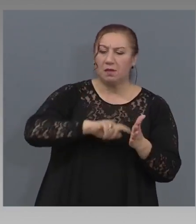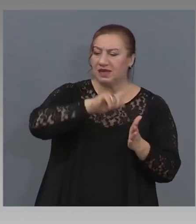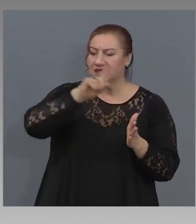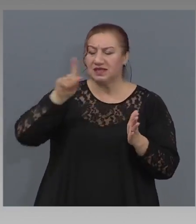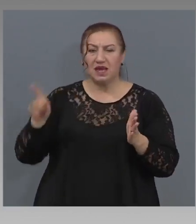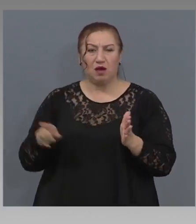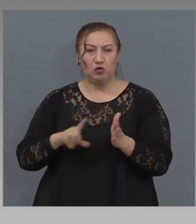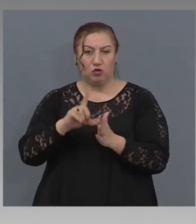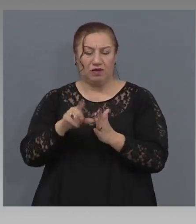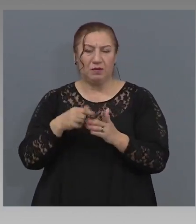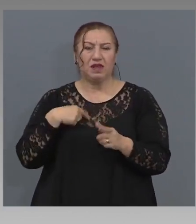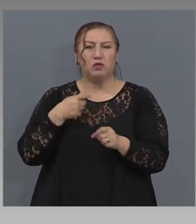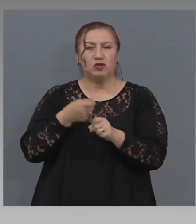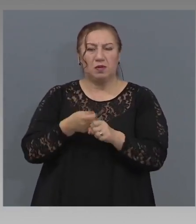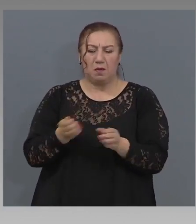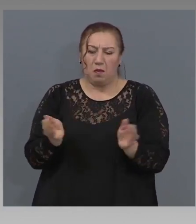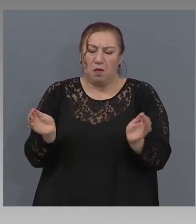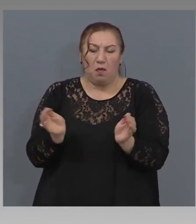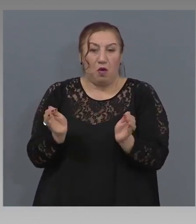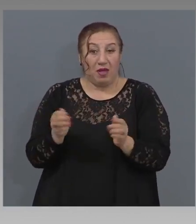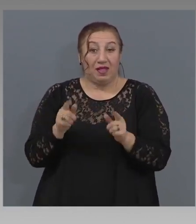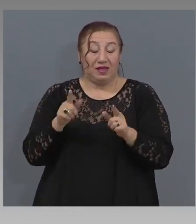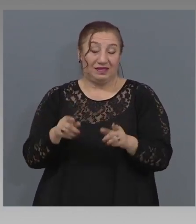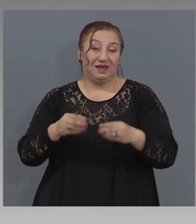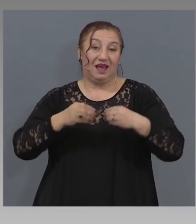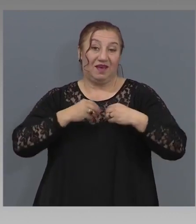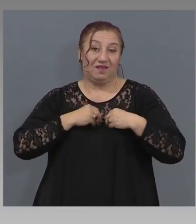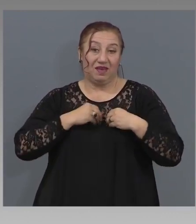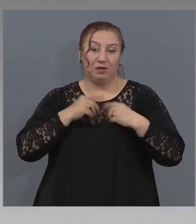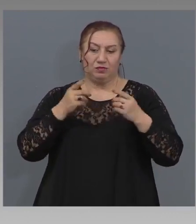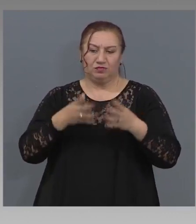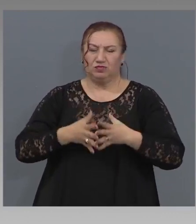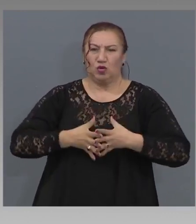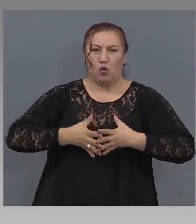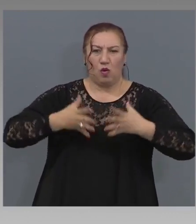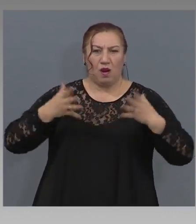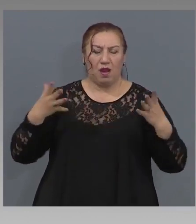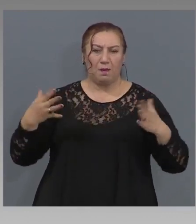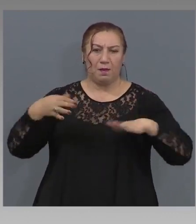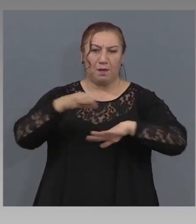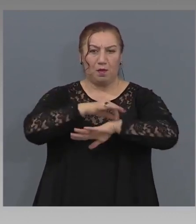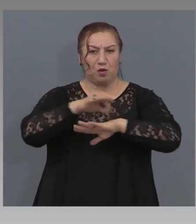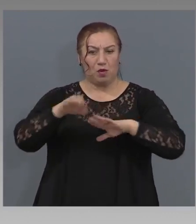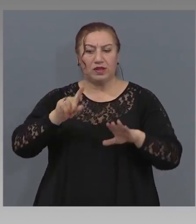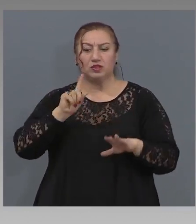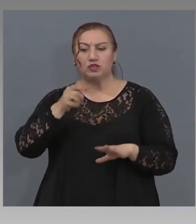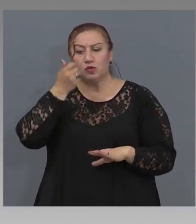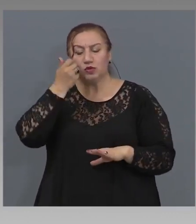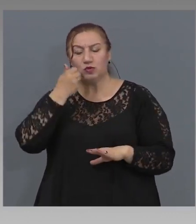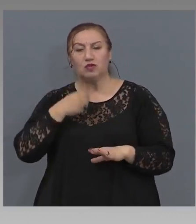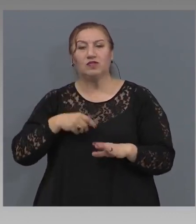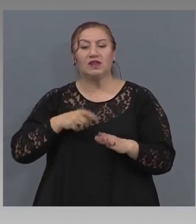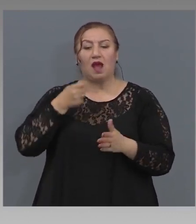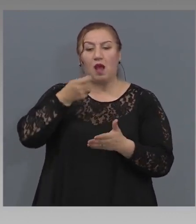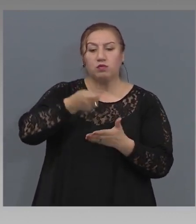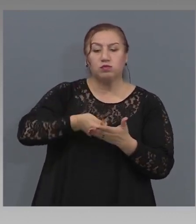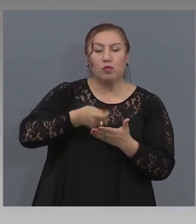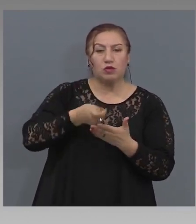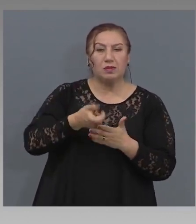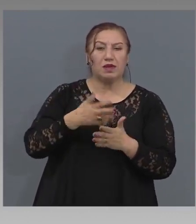го направим в един много по-малък мащаб, но сега вярваме, че то ще бъде в един мащаб, в който ще може да се възползват потребителите по най-добрия начин,